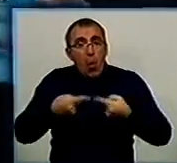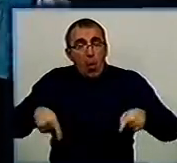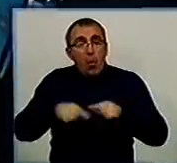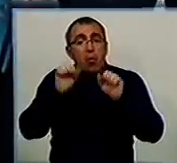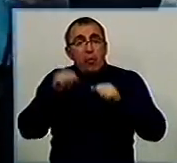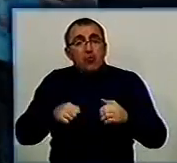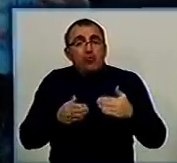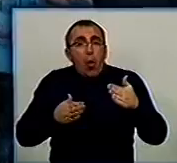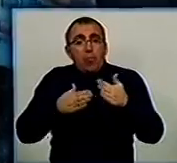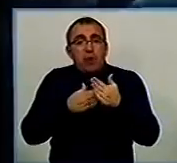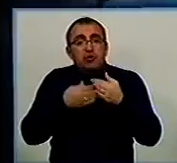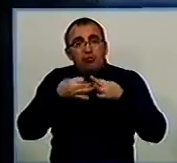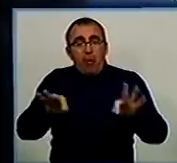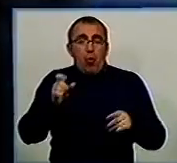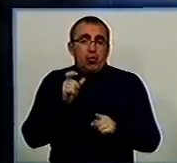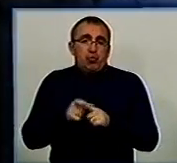обмежувати свободу слова.